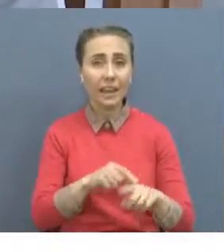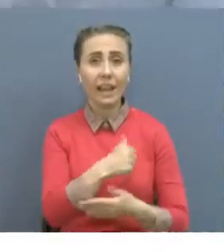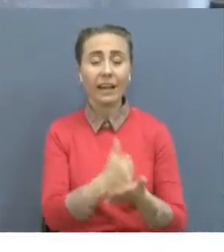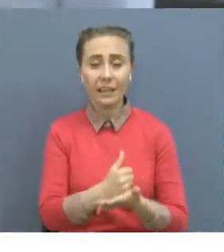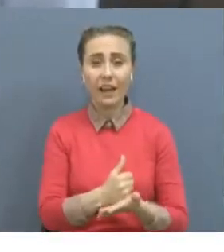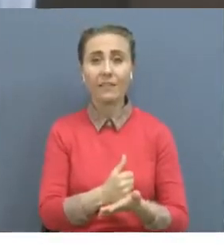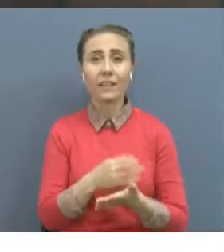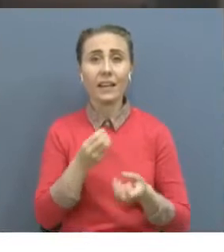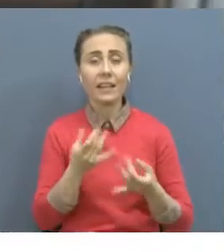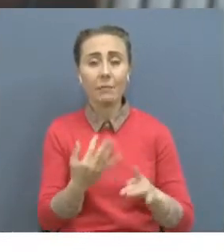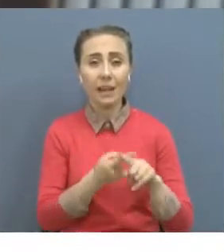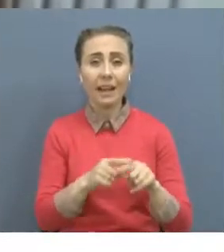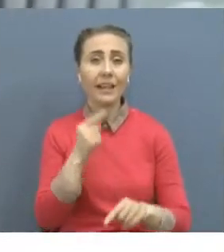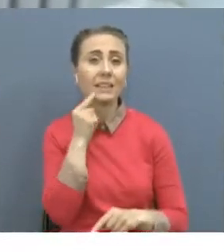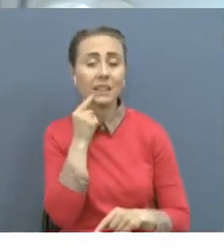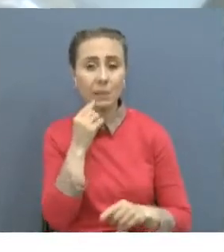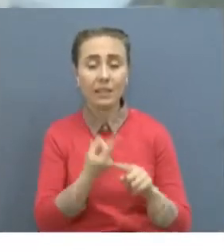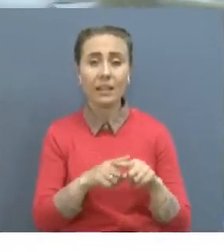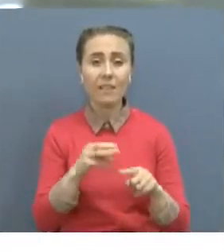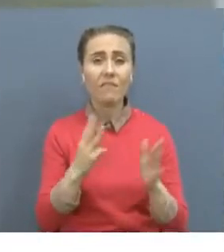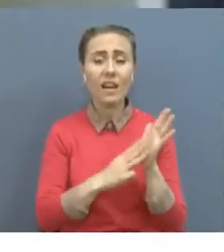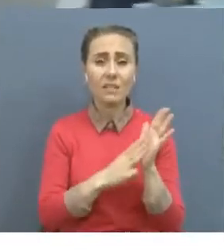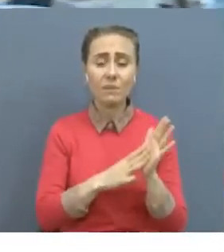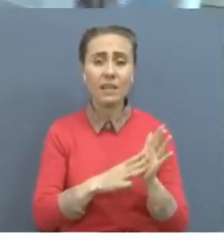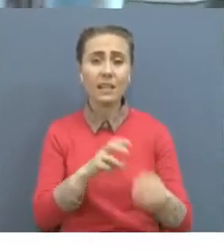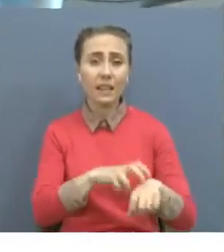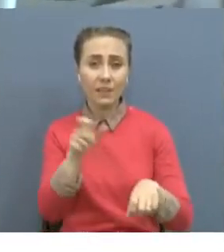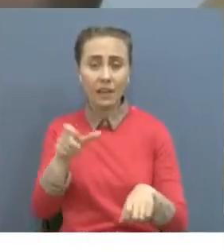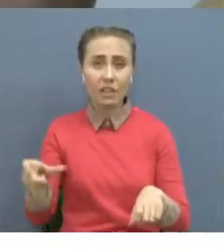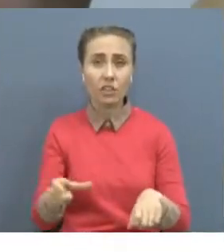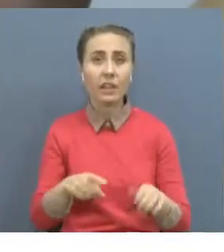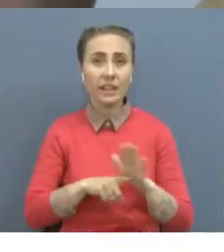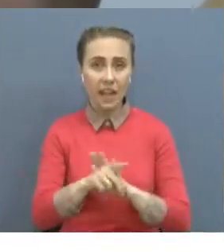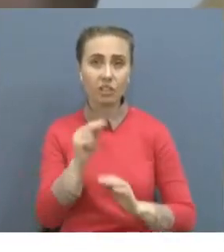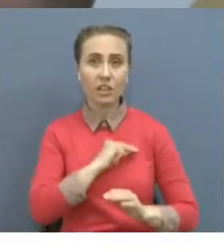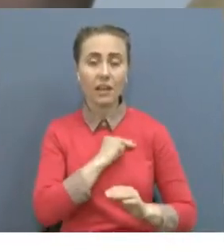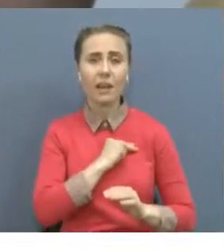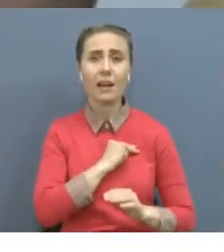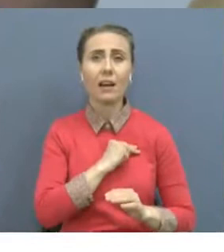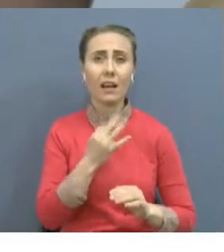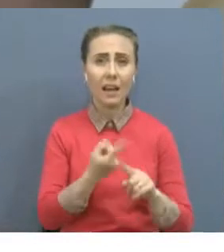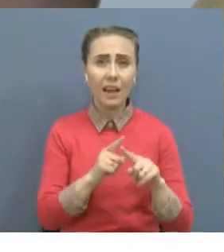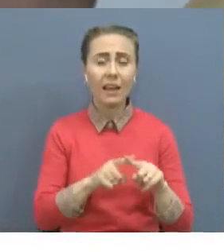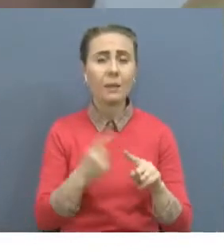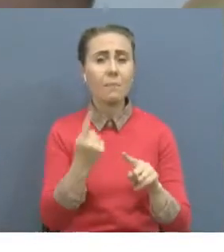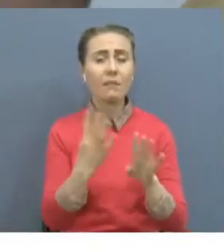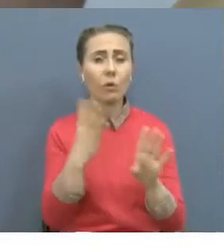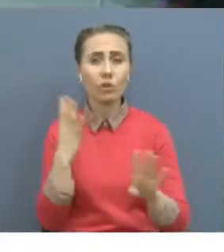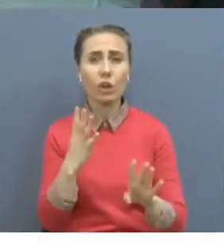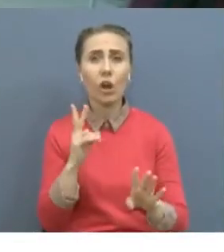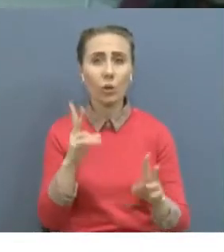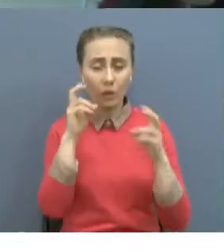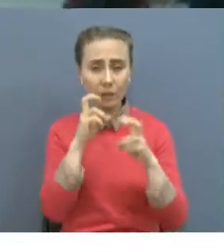Бұл қаладағы еңірі тісі емқанасының басы талабы. Емқананың 80-інастама қалатысы жұмылған жадырықтай өз жұмыстарына